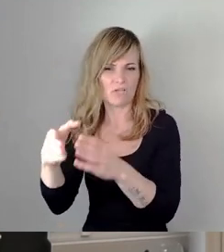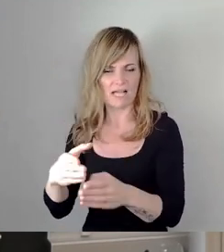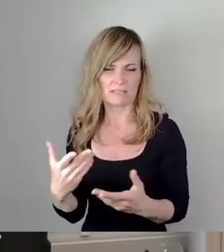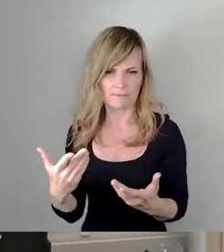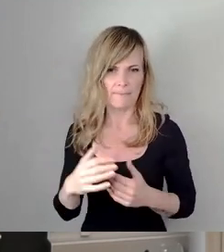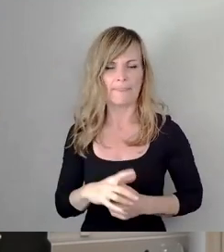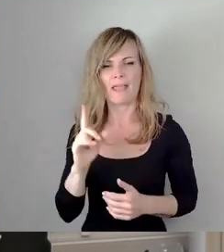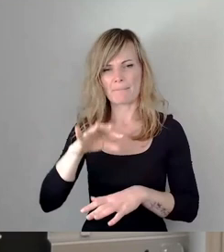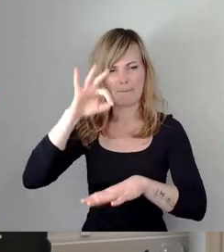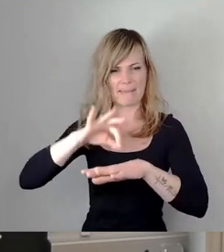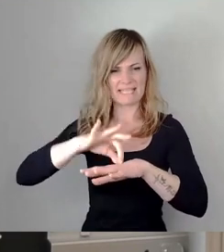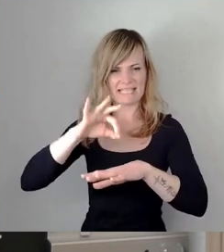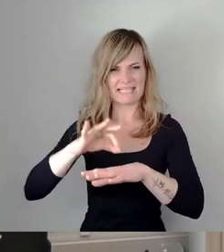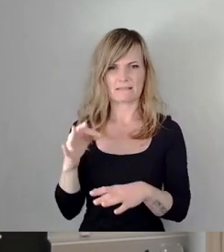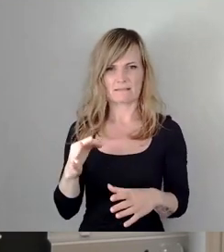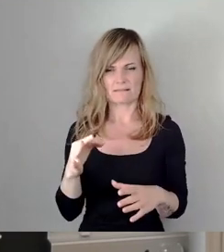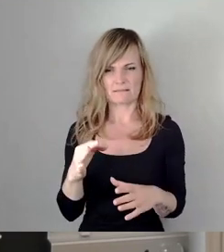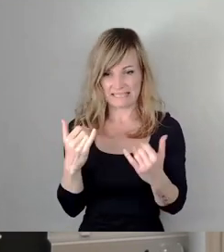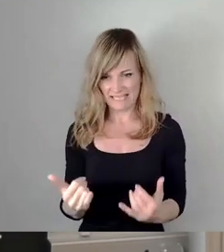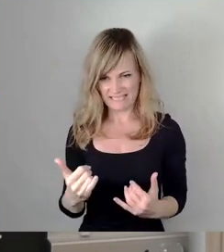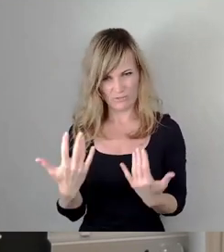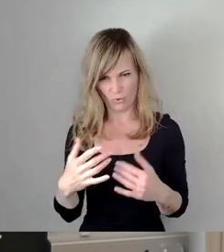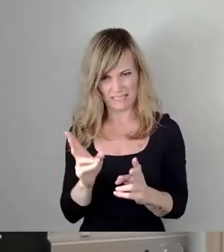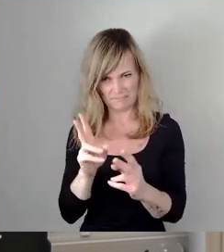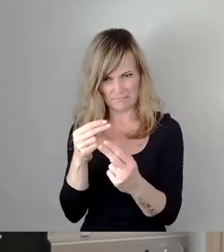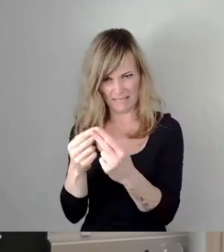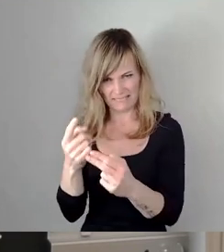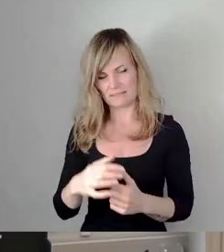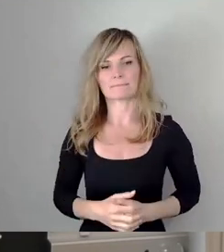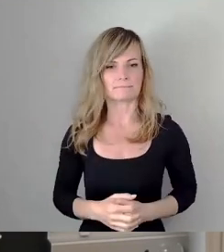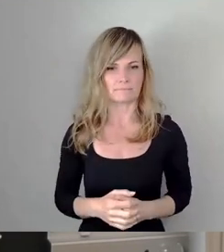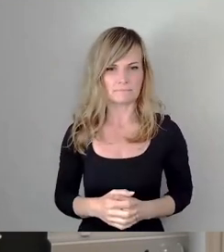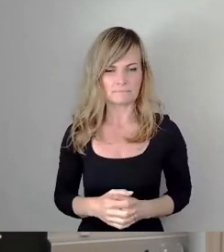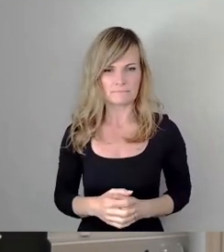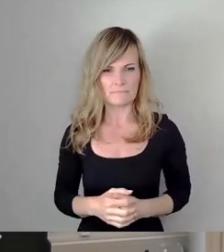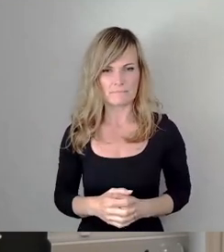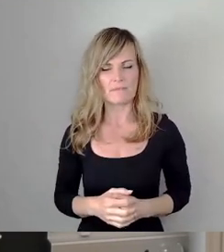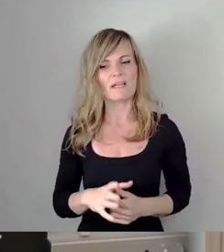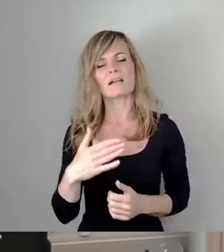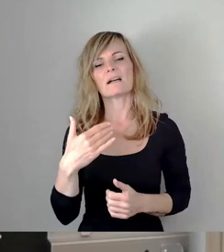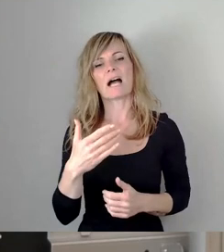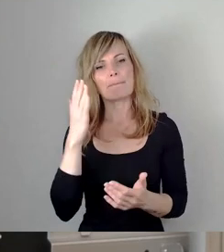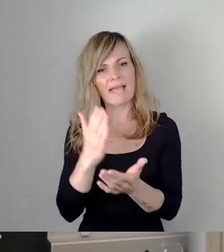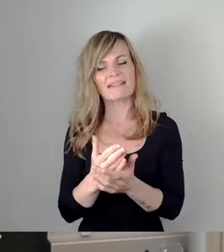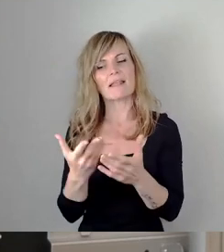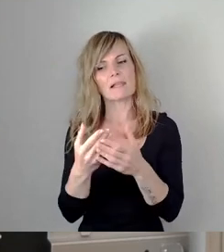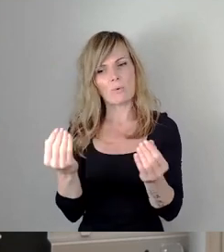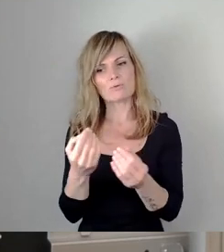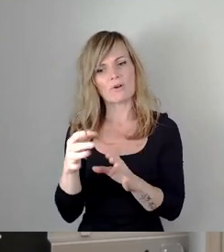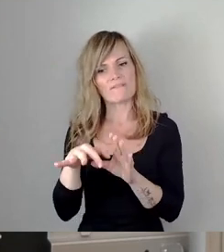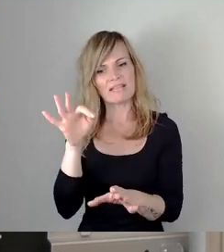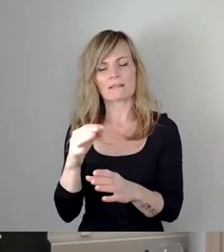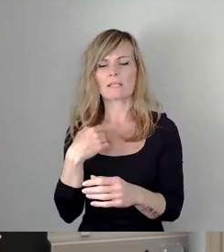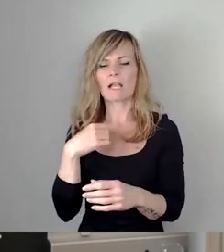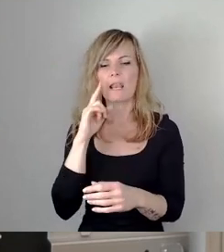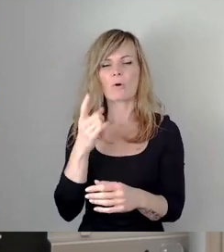zu diesem Zeitpunkt noch nicht die richtige. Ich glaube, dass wir am Ende zu einer Lösung kommen, die wird nicht sehr weit weg sein von der